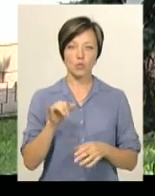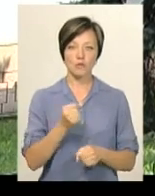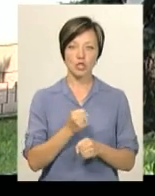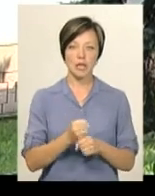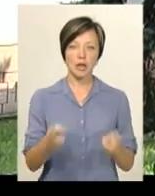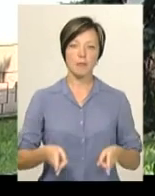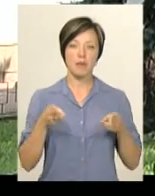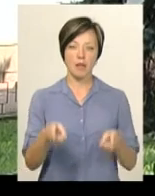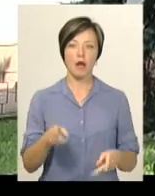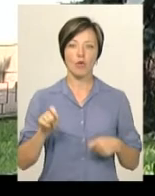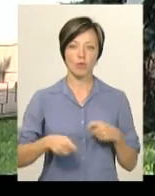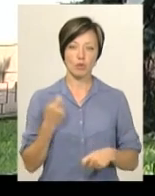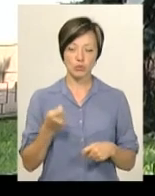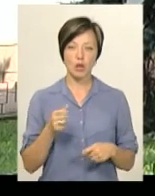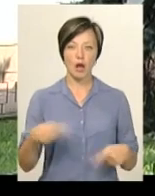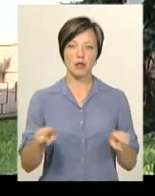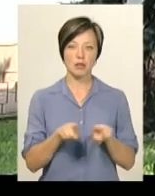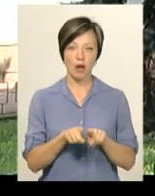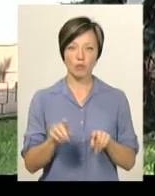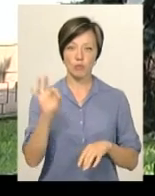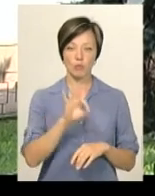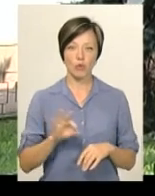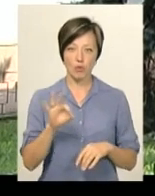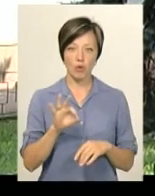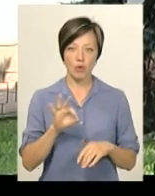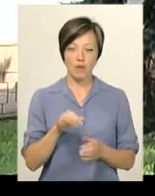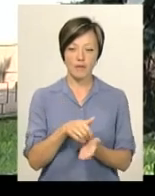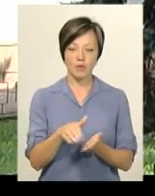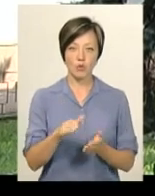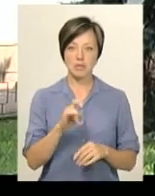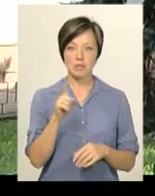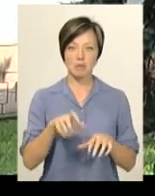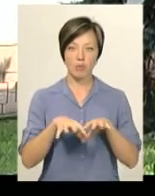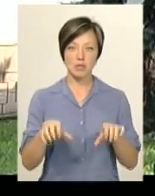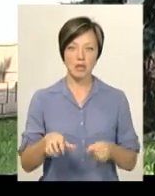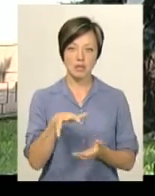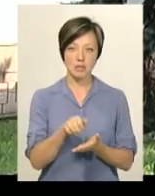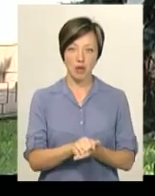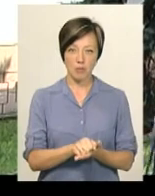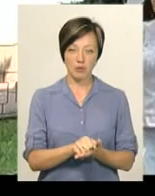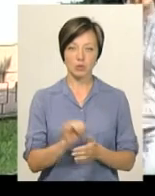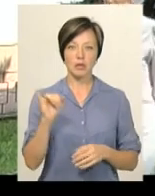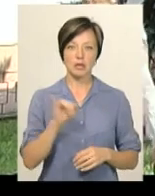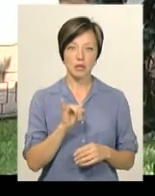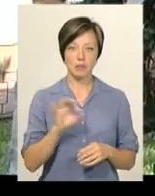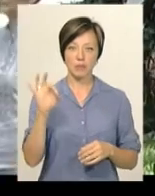вчиненні кримінального правопорушення, а також про відсторонення з посади займаної і про обрання міри